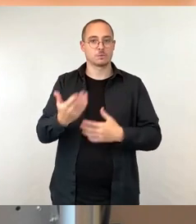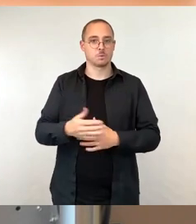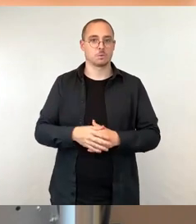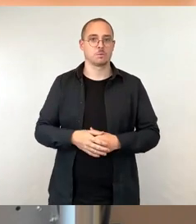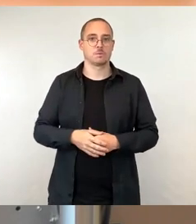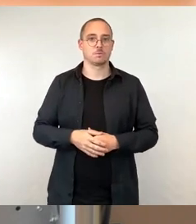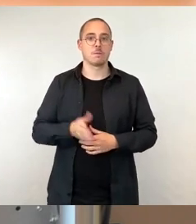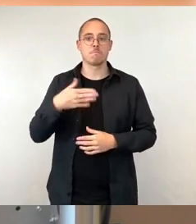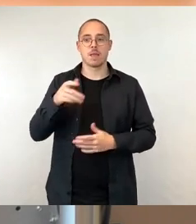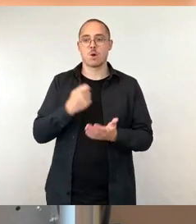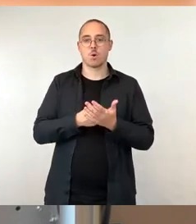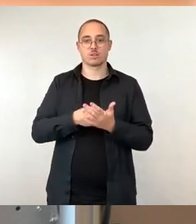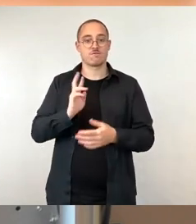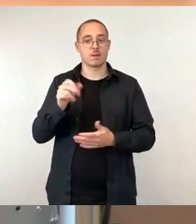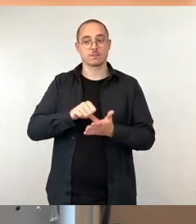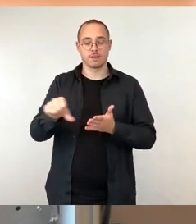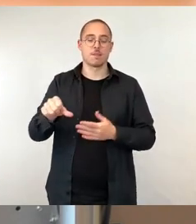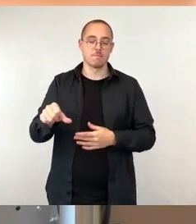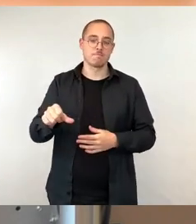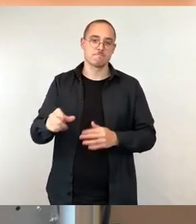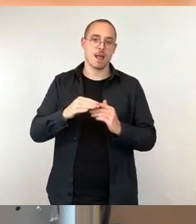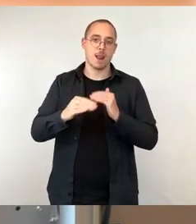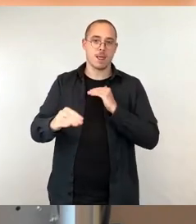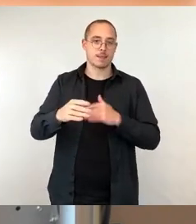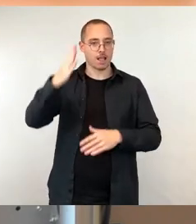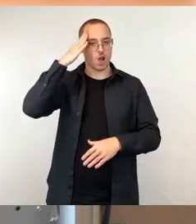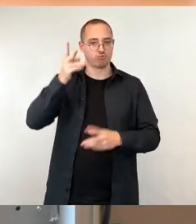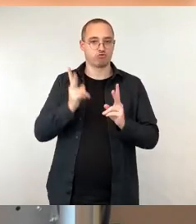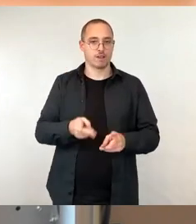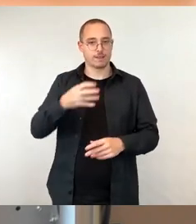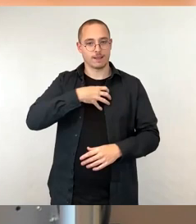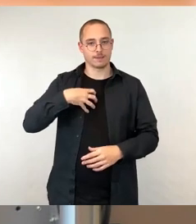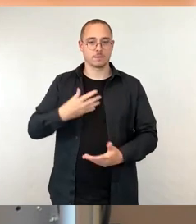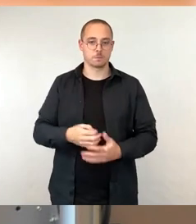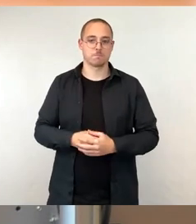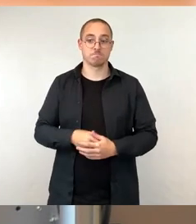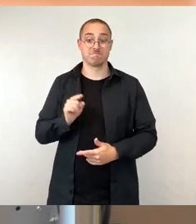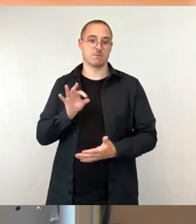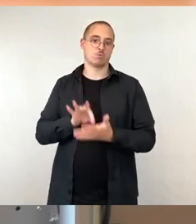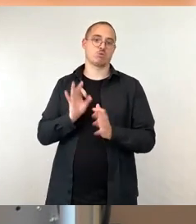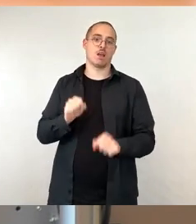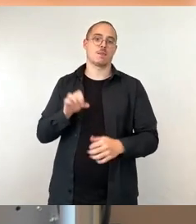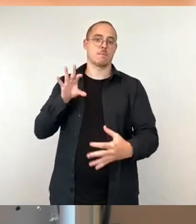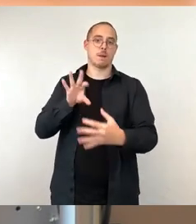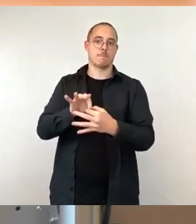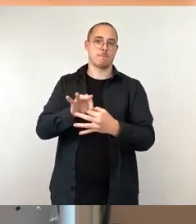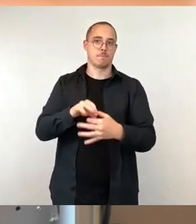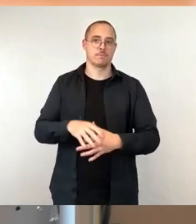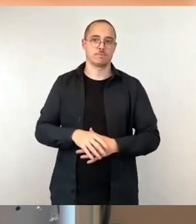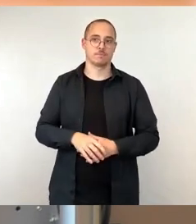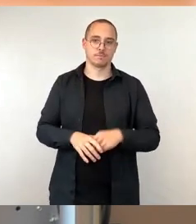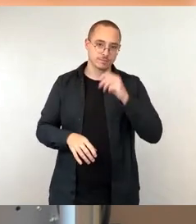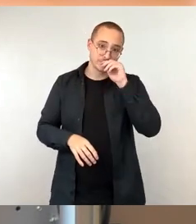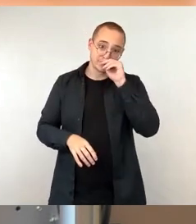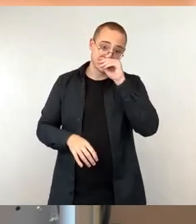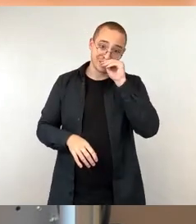einer der Punkte, wo man ansetzen kann. Wir haben bei Verpflegung und Catering innerhalb der Vorlage Mehrkosten von 11 Millionen stehen. Wir